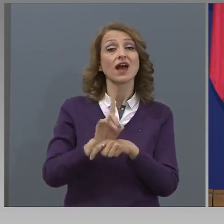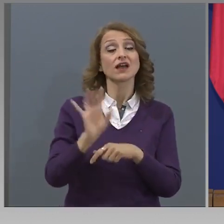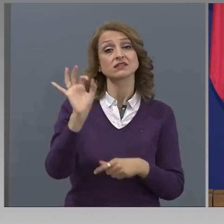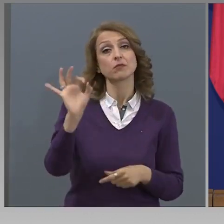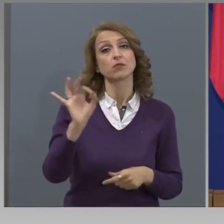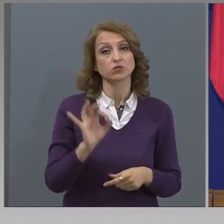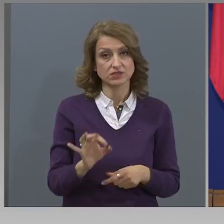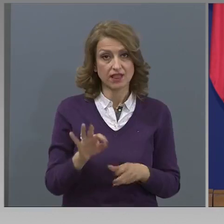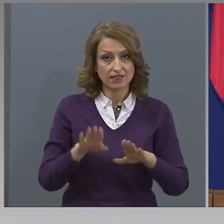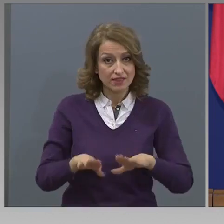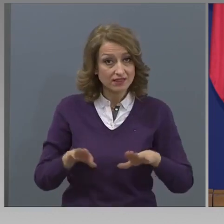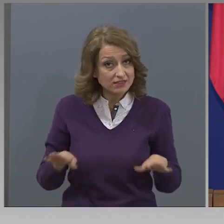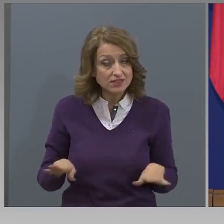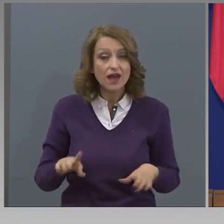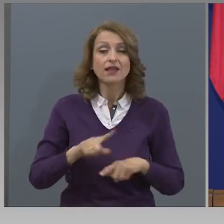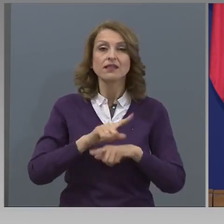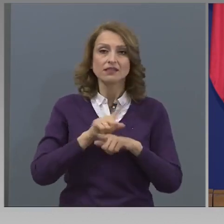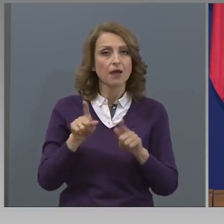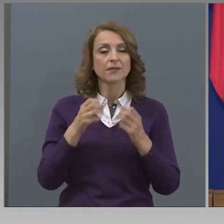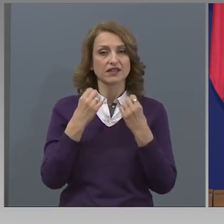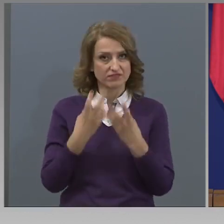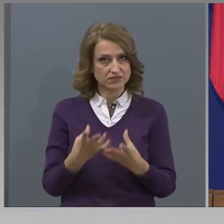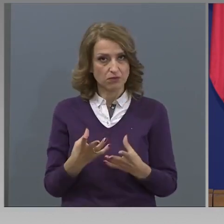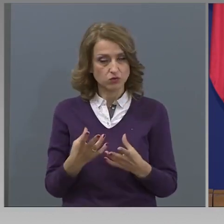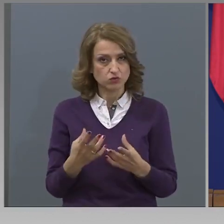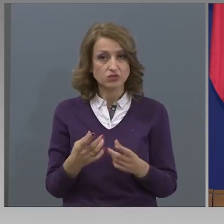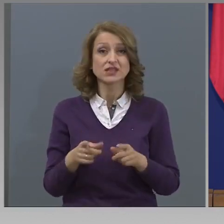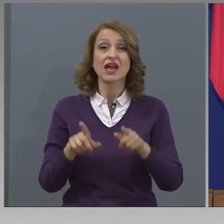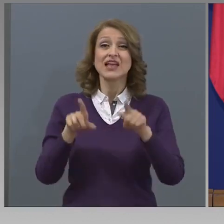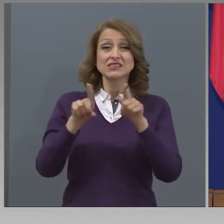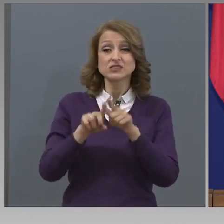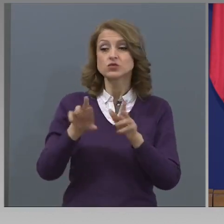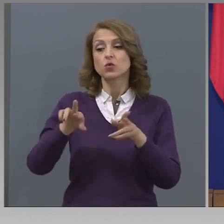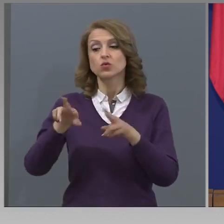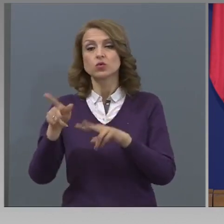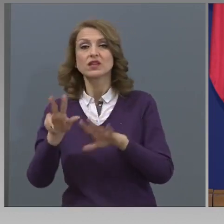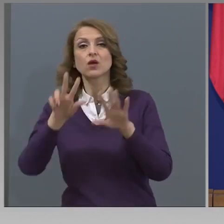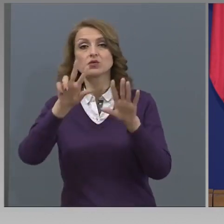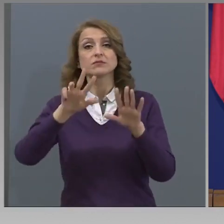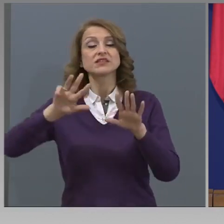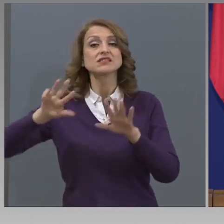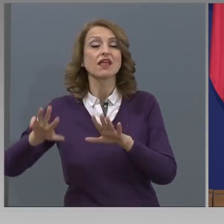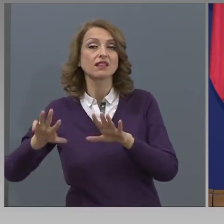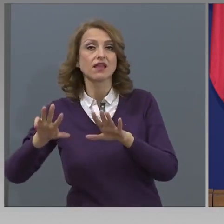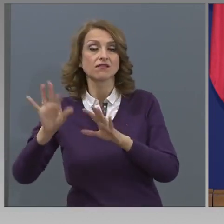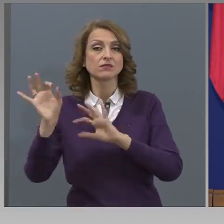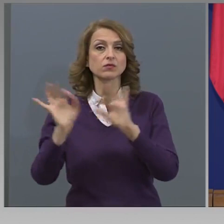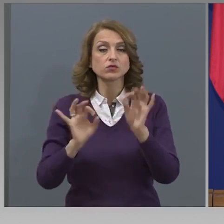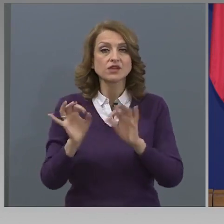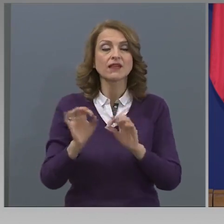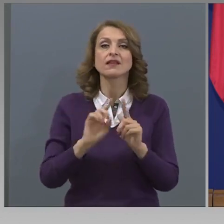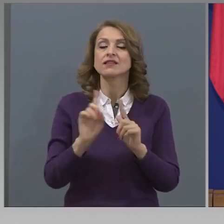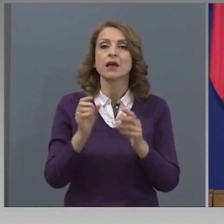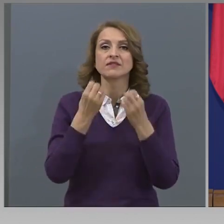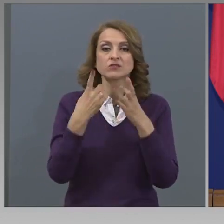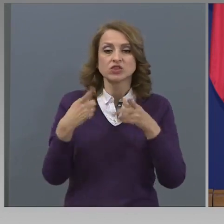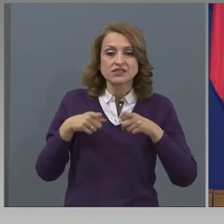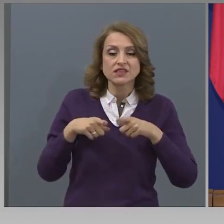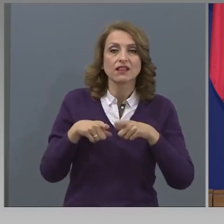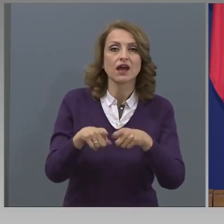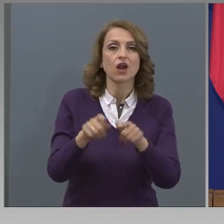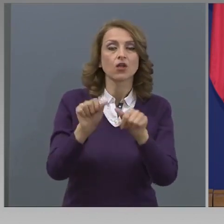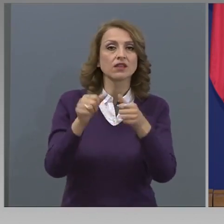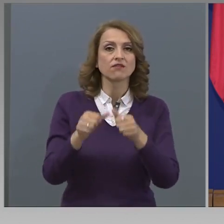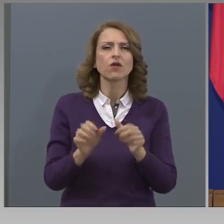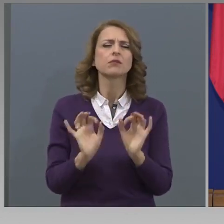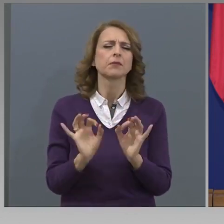Дори в останалите 89% не винаги има възможност за обучение в синхронна форма. Какво означава това? В семейството може